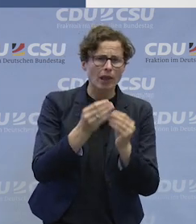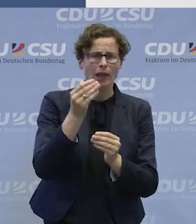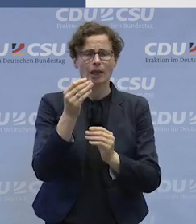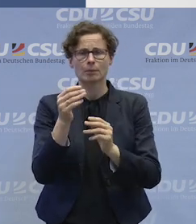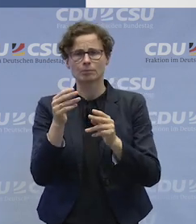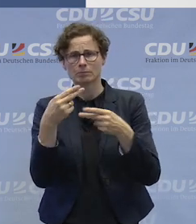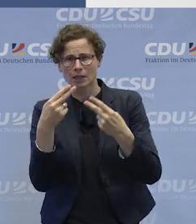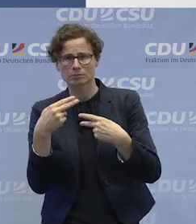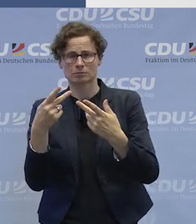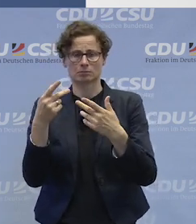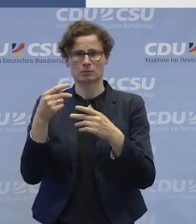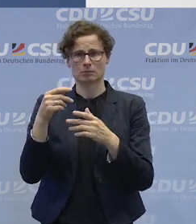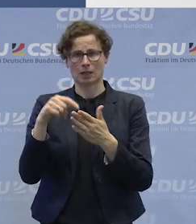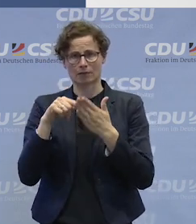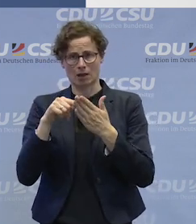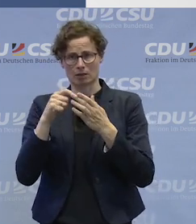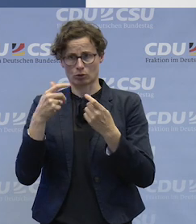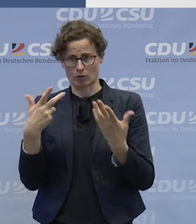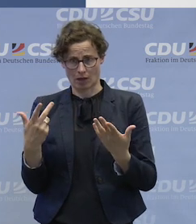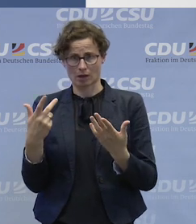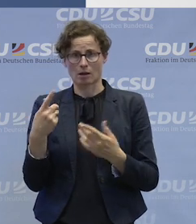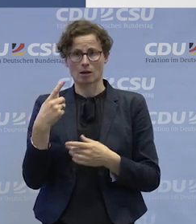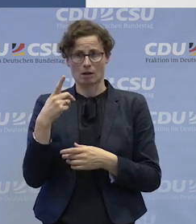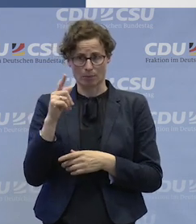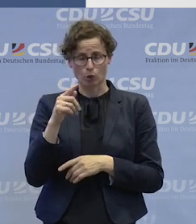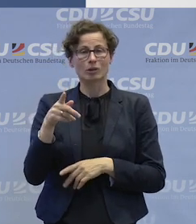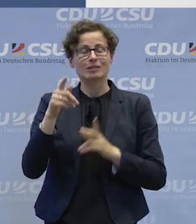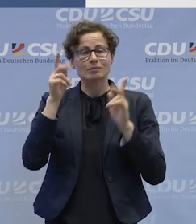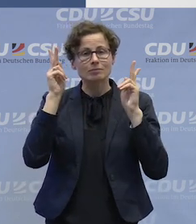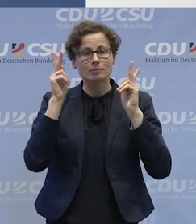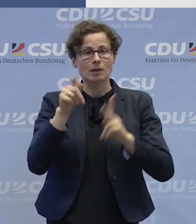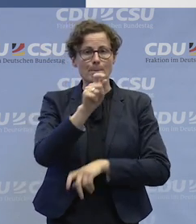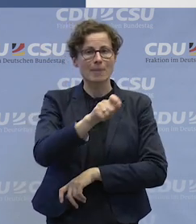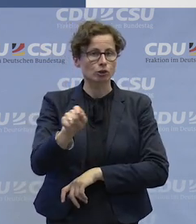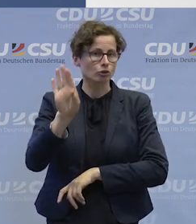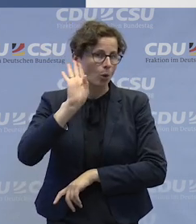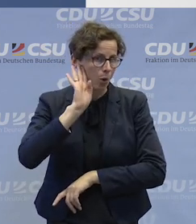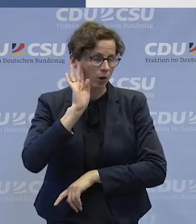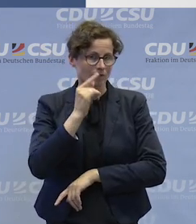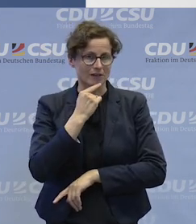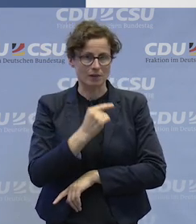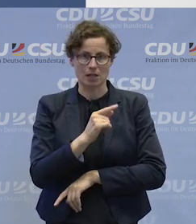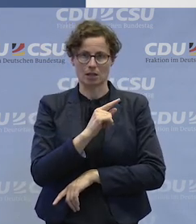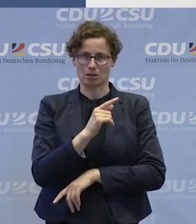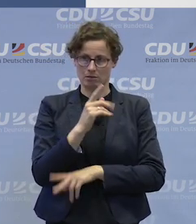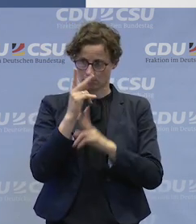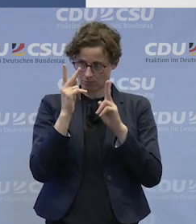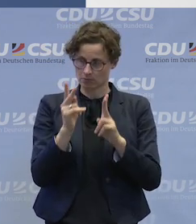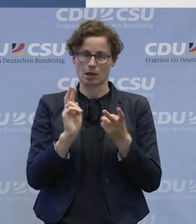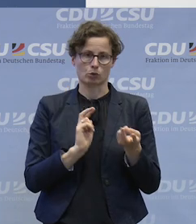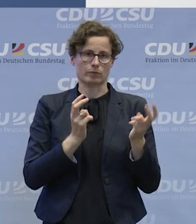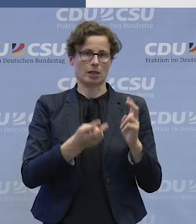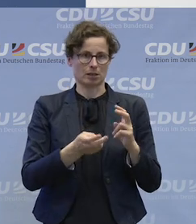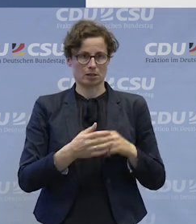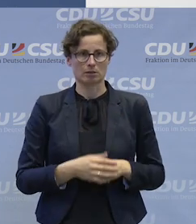ja heute mehrfach angemahnt hat, auf die Menschen zu hören, was sie denn wollen, das dann auch in unsere tägliche Arbeit umsetzen können.